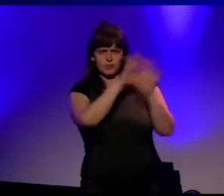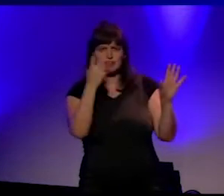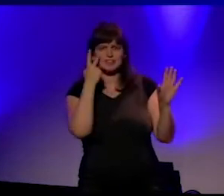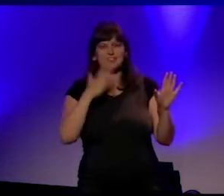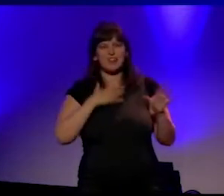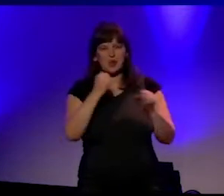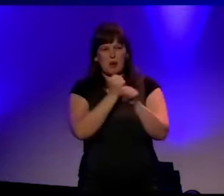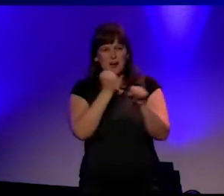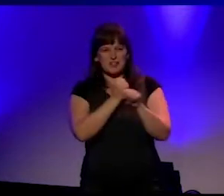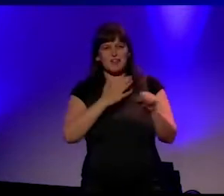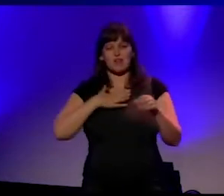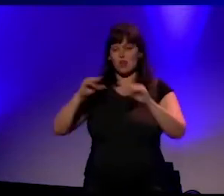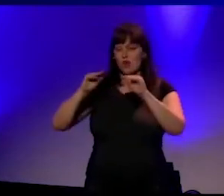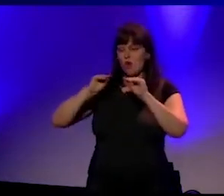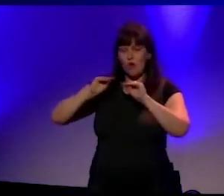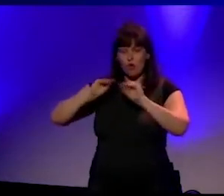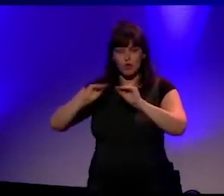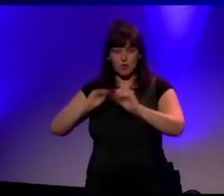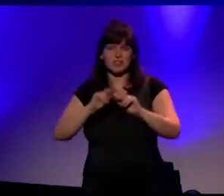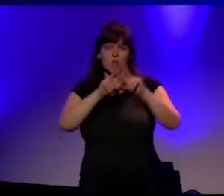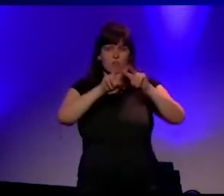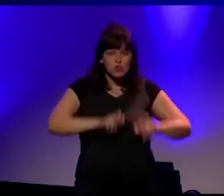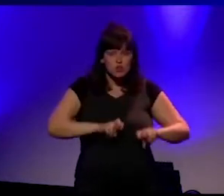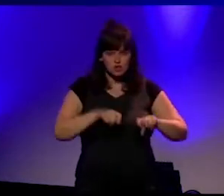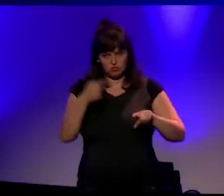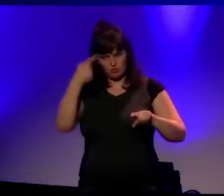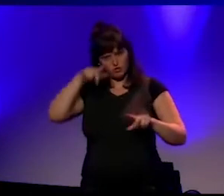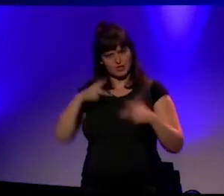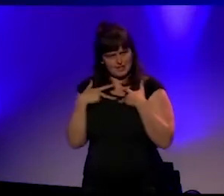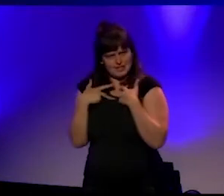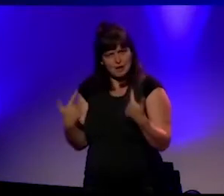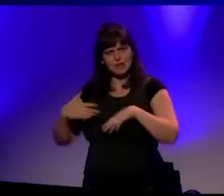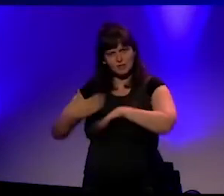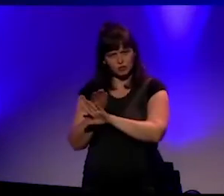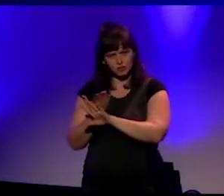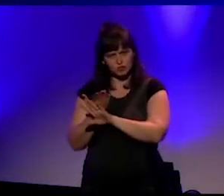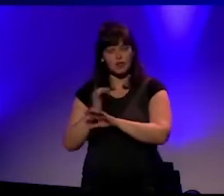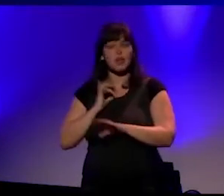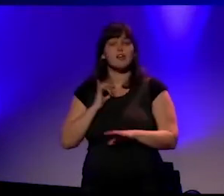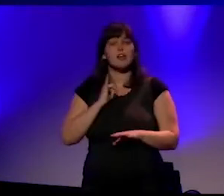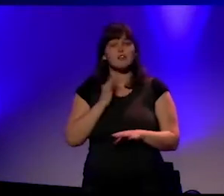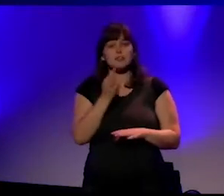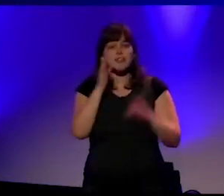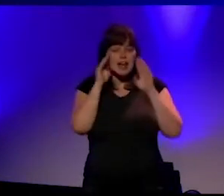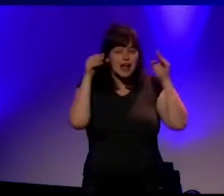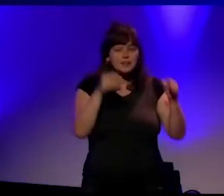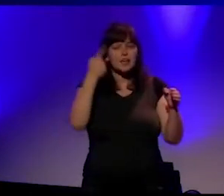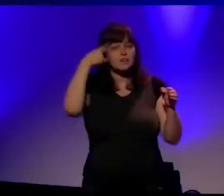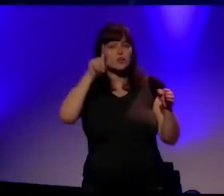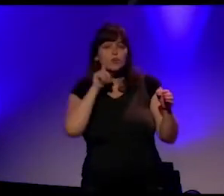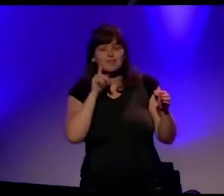onderwijs ten dienst stelt van de samenleving, met een bijzondere aandacht voor de meest kwetsbare in die samenleving.